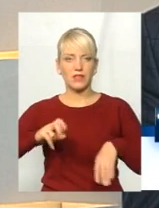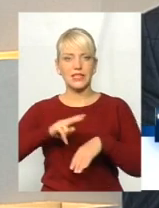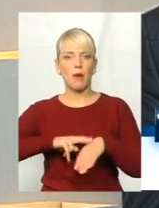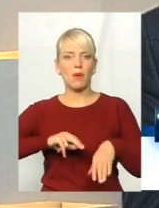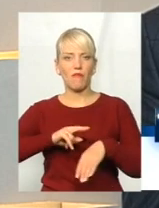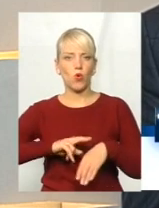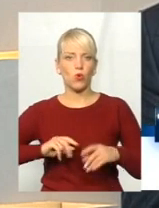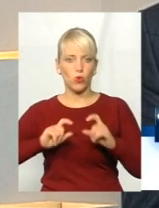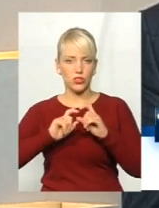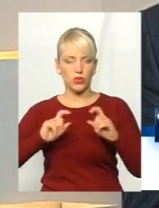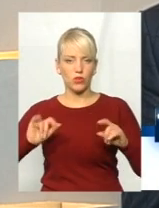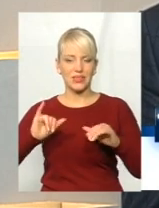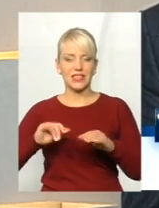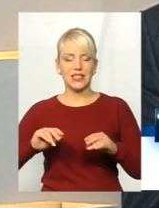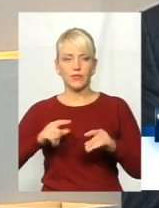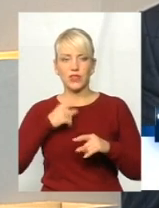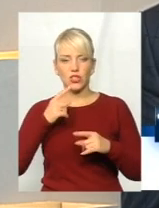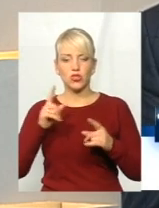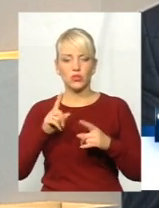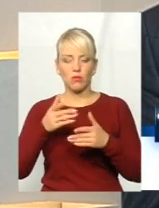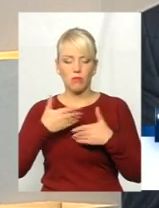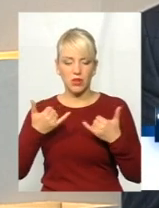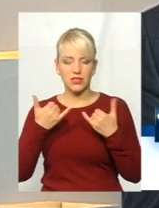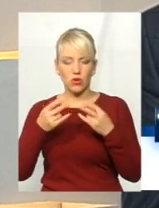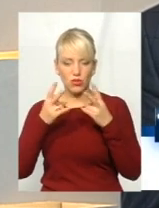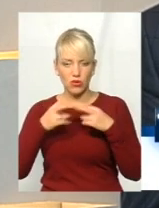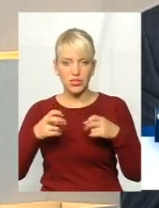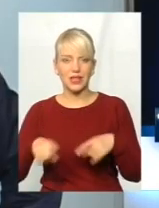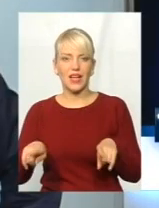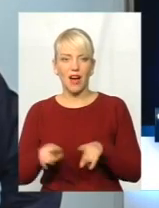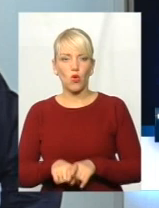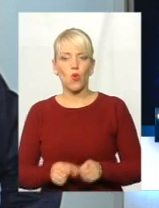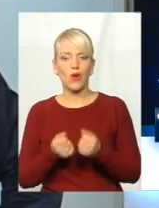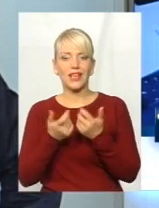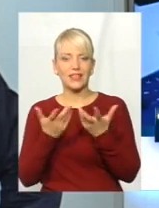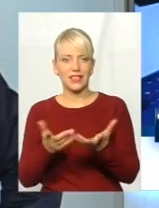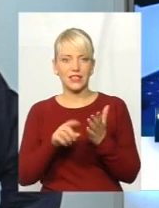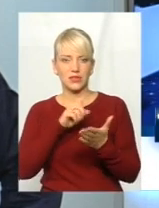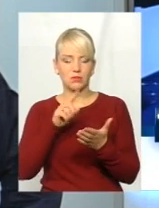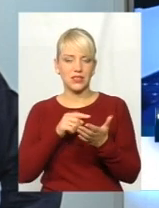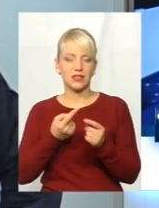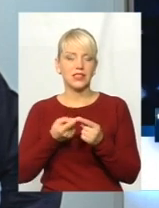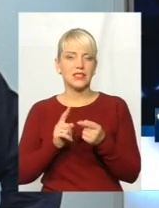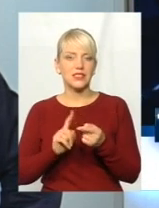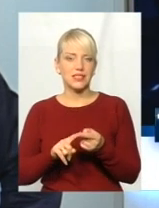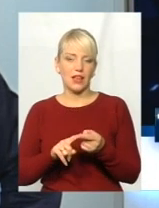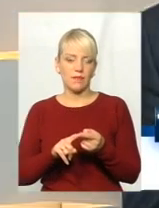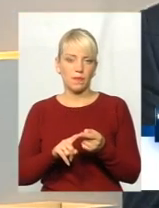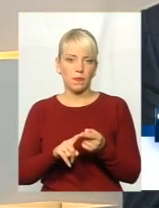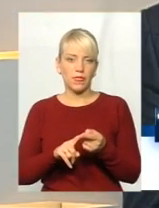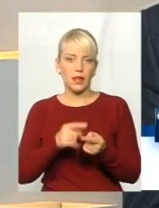і ставити собі, що ми сьогодні розглянули таку кількість питань, це мінус нам того, що з них 50% запит.